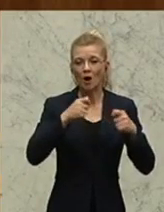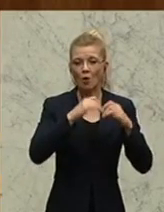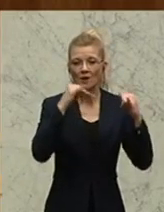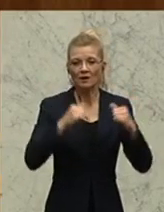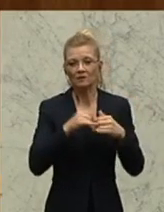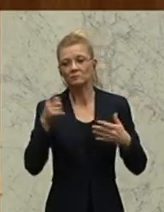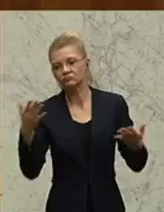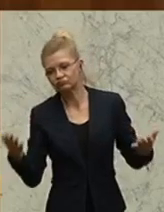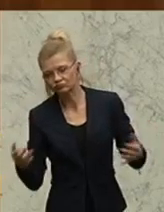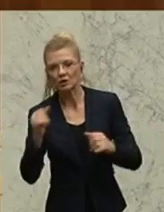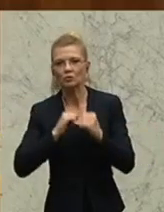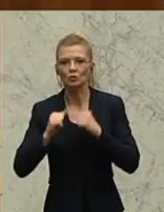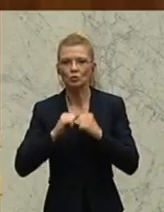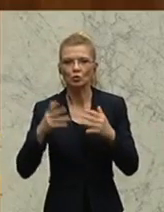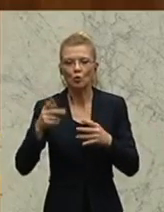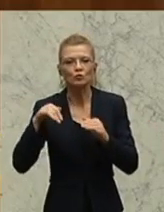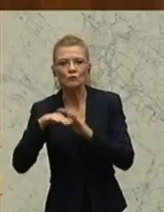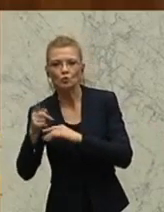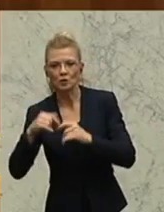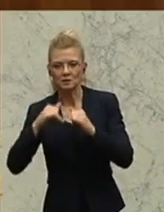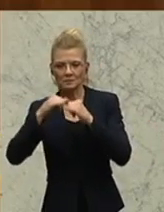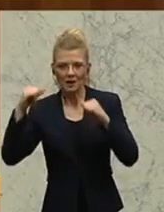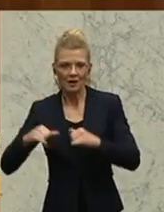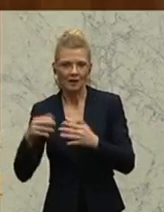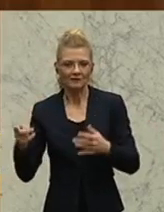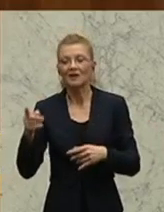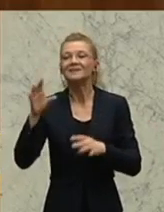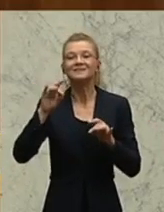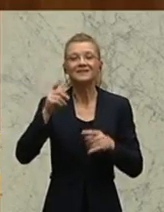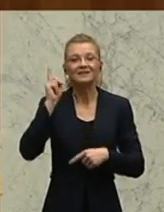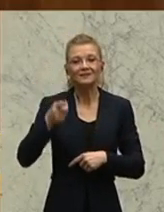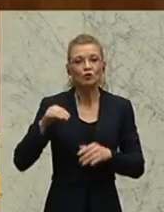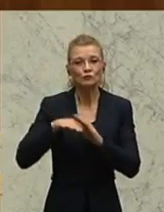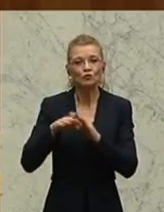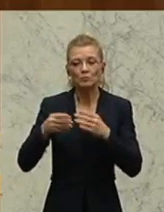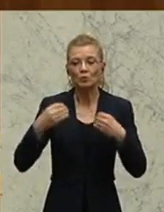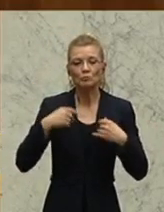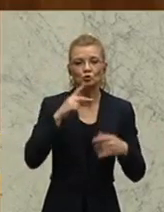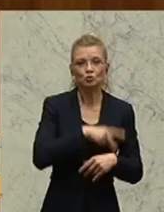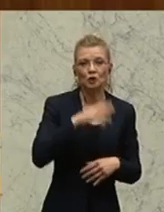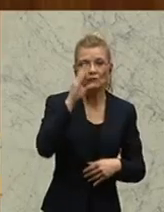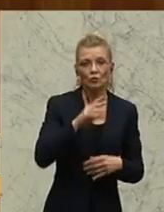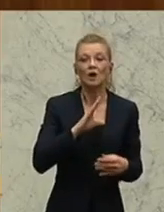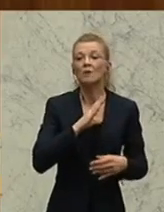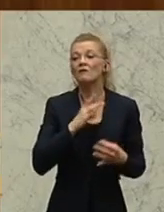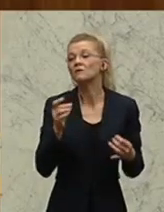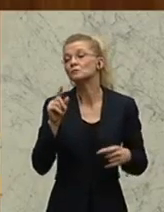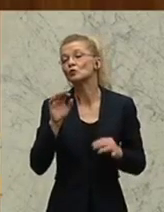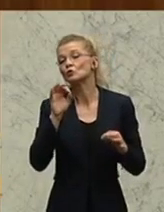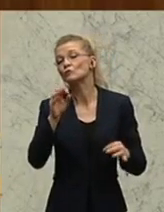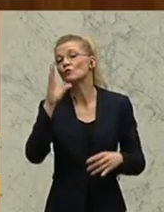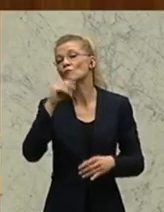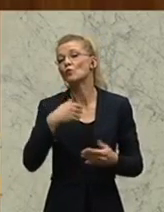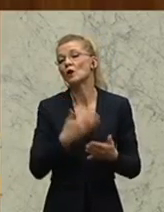erhalten in den nächsten Monaten Zugang zu Sozialwohnungen. Was das für das Wohnungsangebot bedeutet, können Sie sich selbst